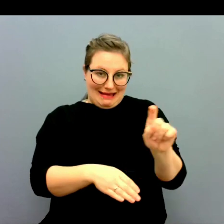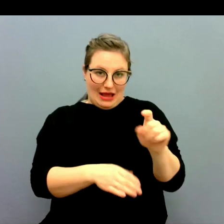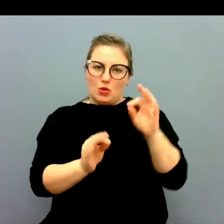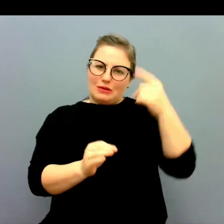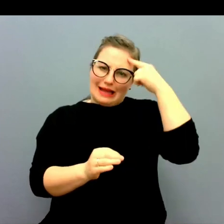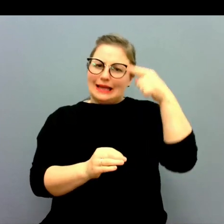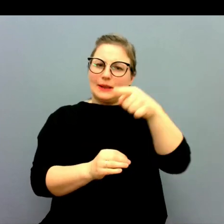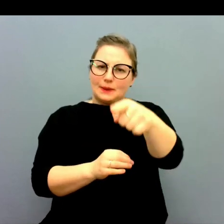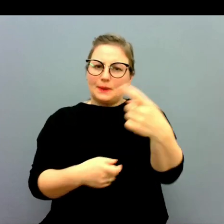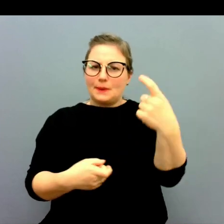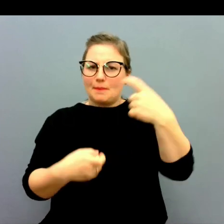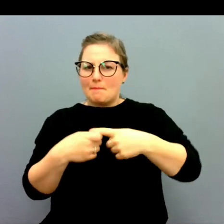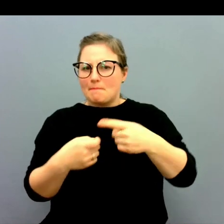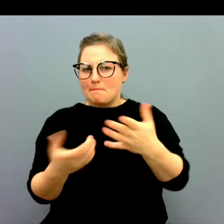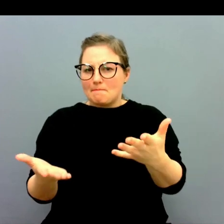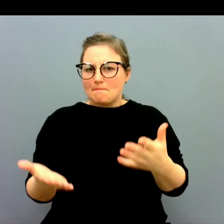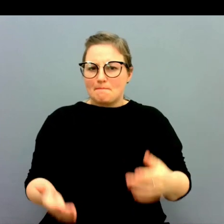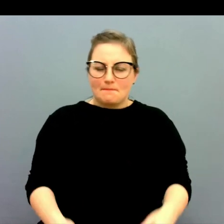Sverige?